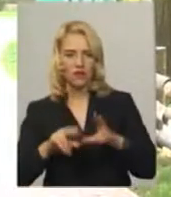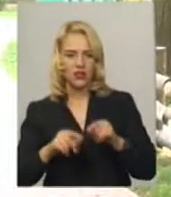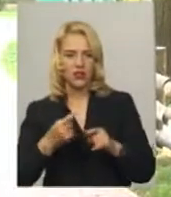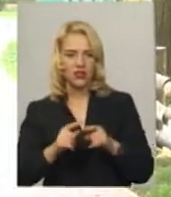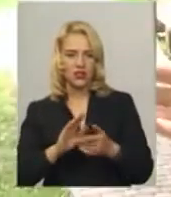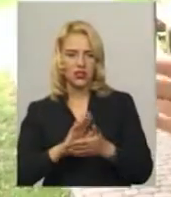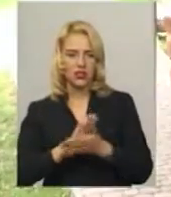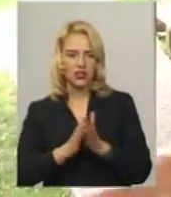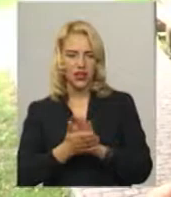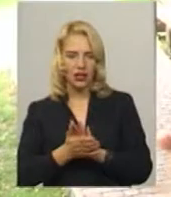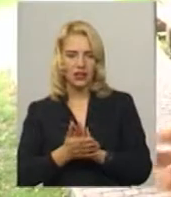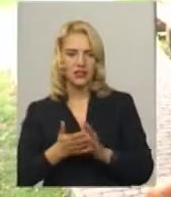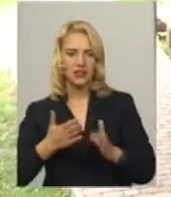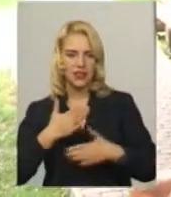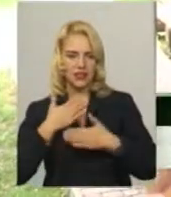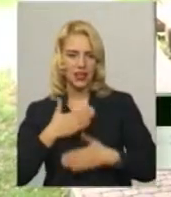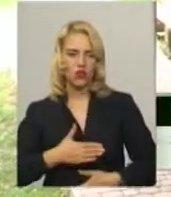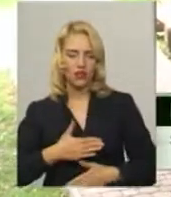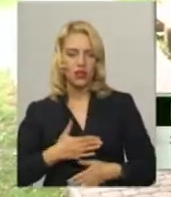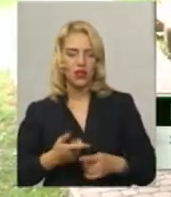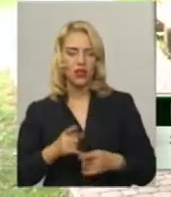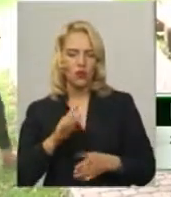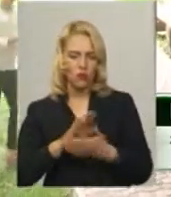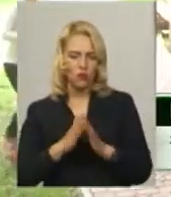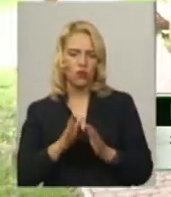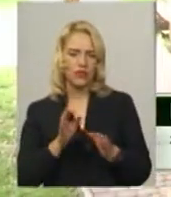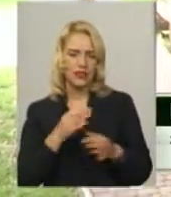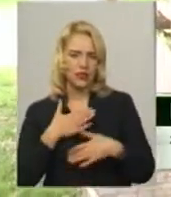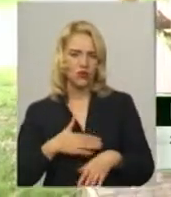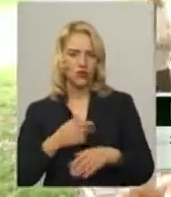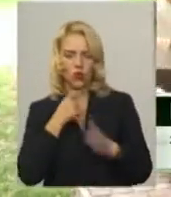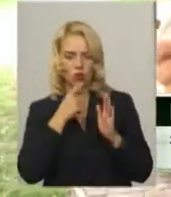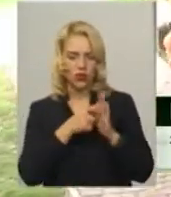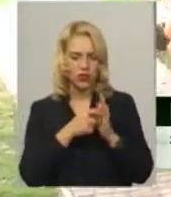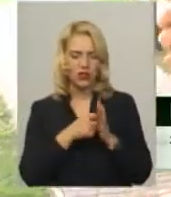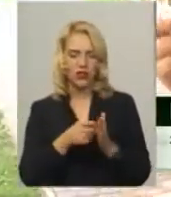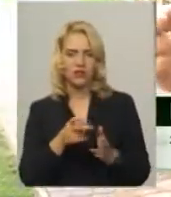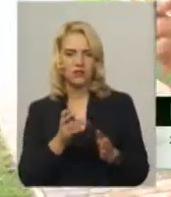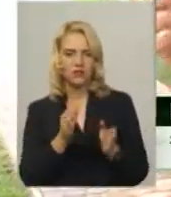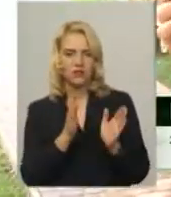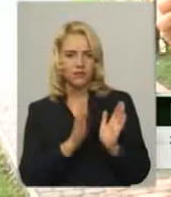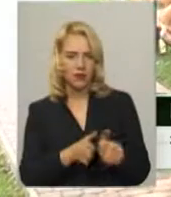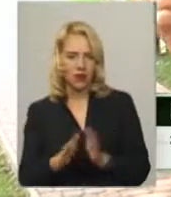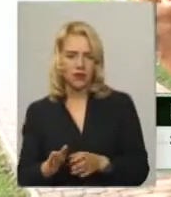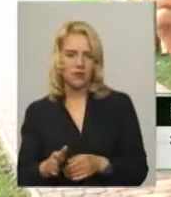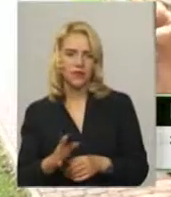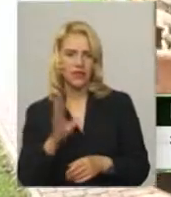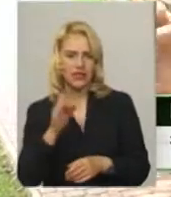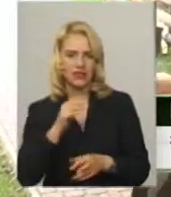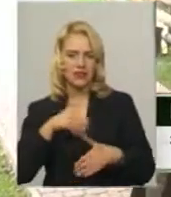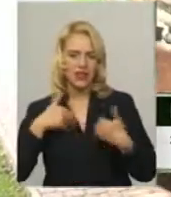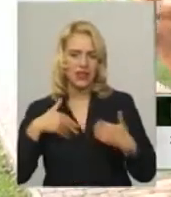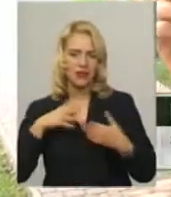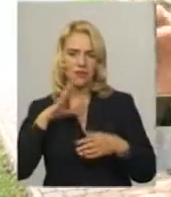задовільним. Умови задовільні, я вам скажу. Гудівля, раціон збалансований. Мікро-макроелементи і